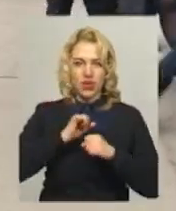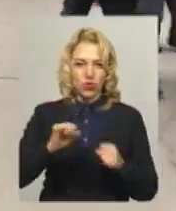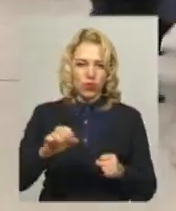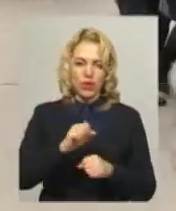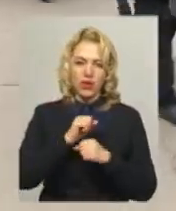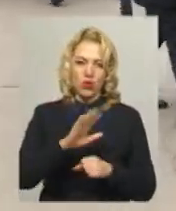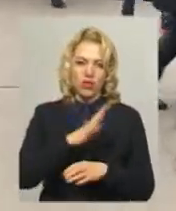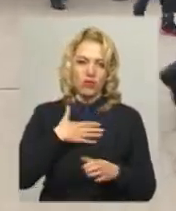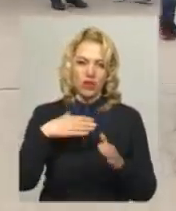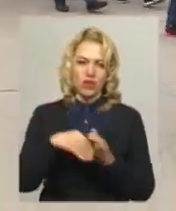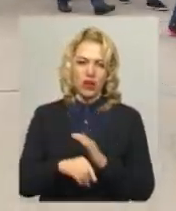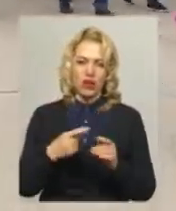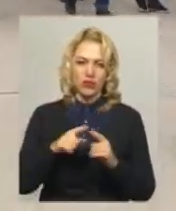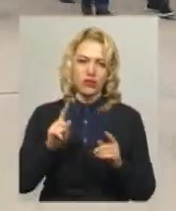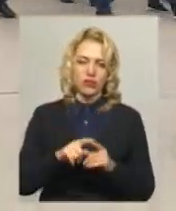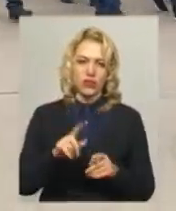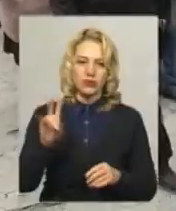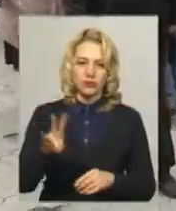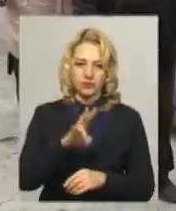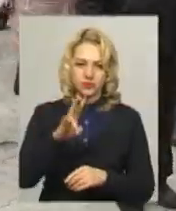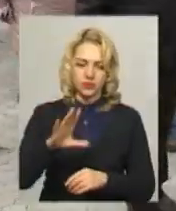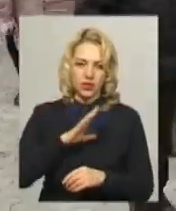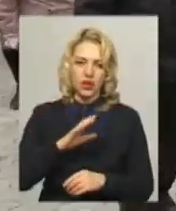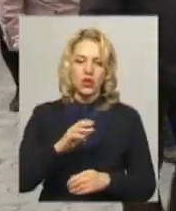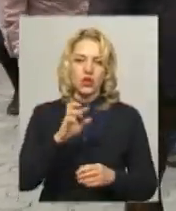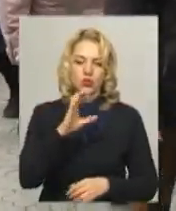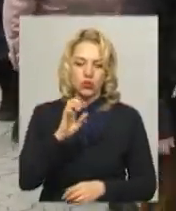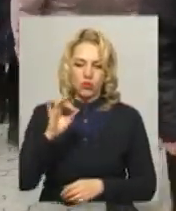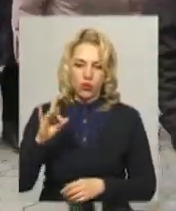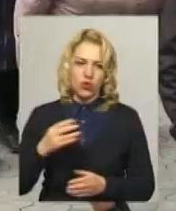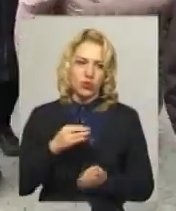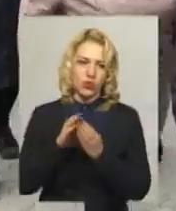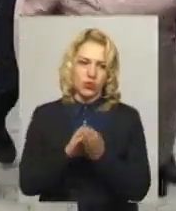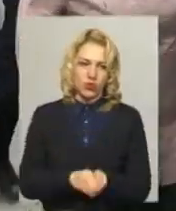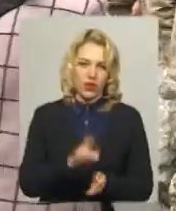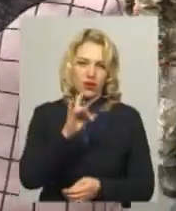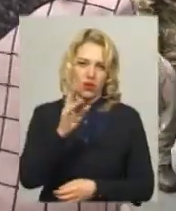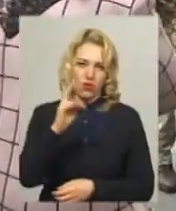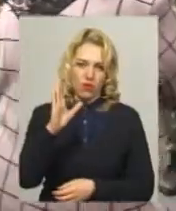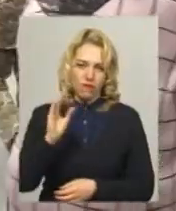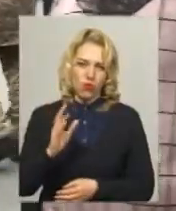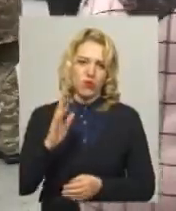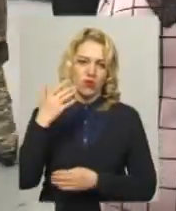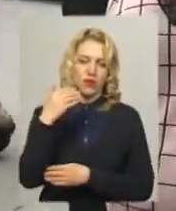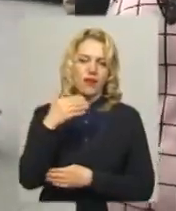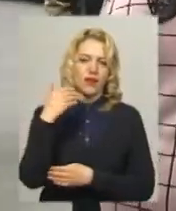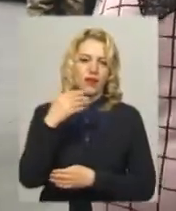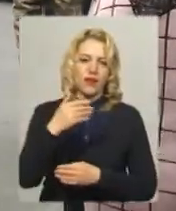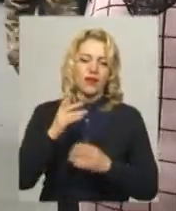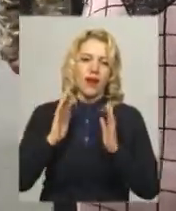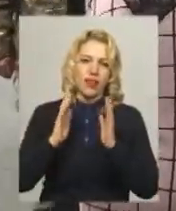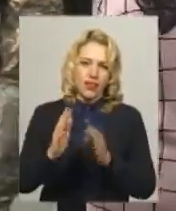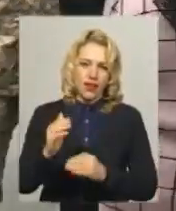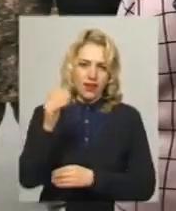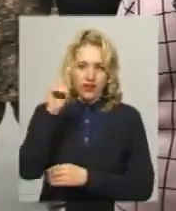Відспівували загиблого в соборі Андрія Первозванного, поховали на Алеї Слави кладовище в мікрорайоні Ракове. Світлана Поробок, Дем'ян Цегольник, Новини,